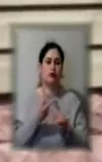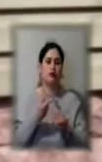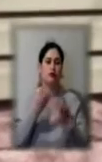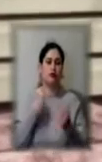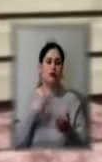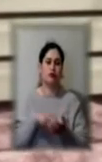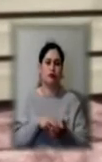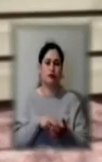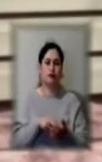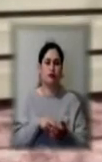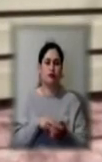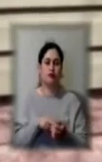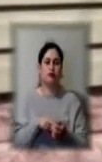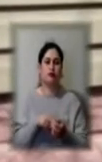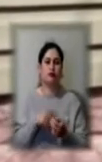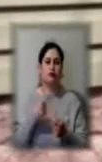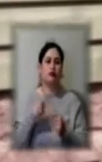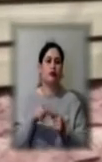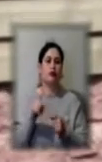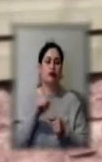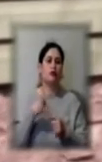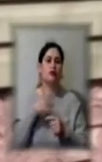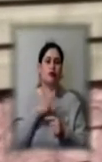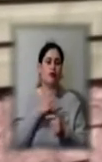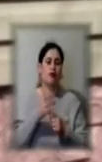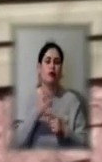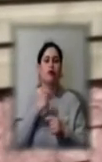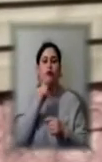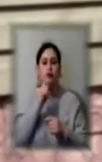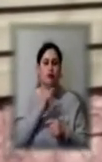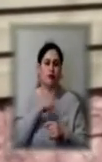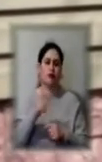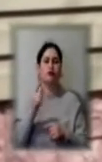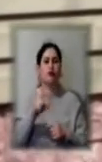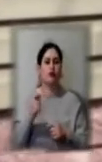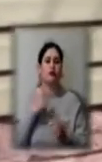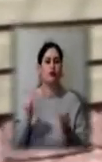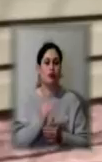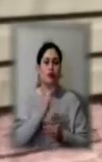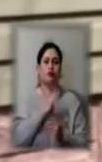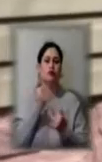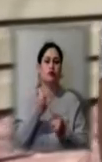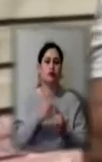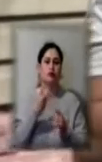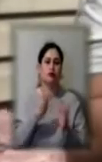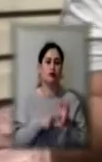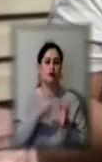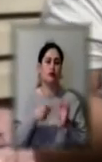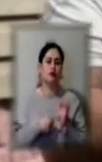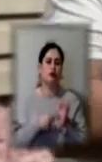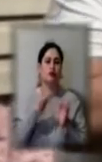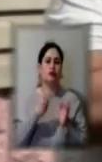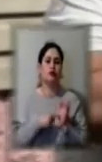другий день стою на цьому пістолеті. Я був у неділю, у неділю було людей мало. Ось сьогодні було 36,6, 36,9 було,